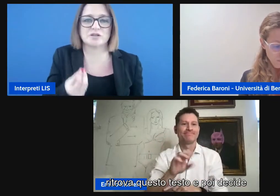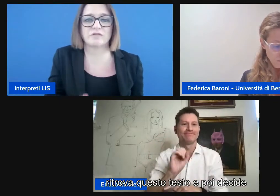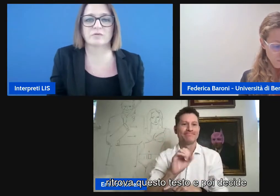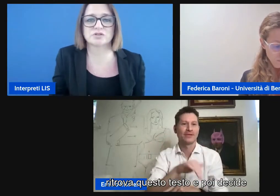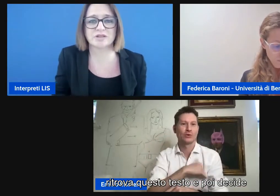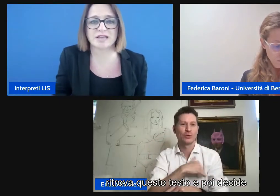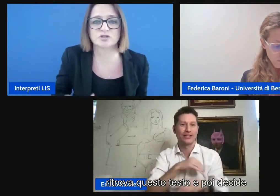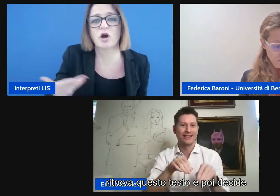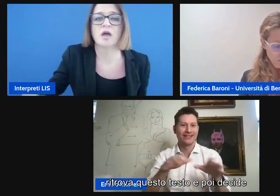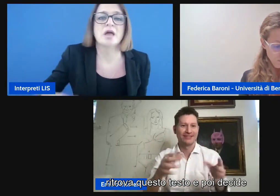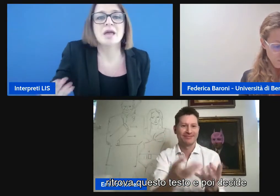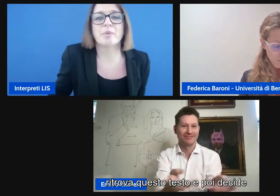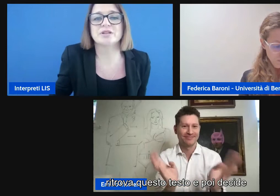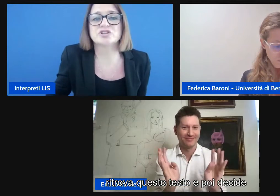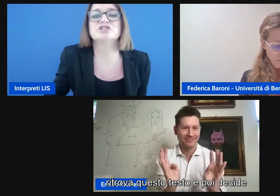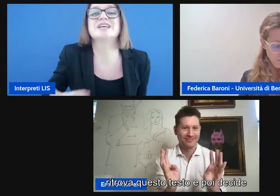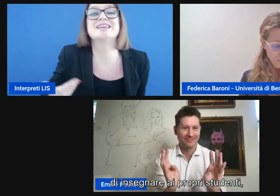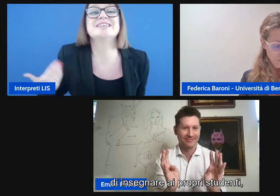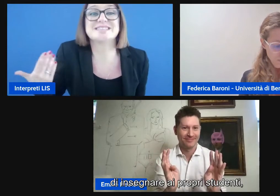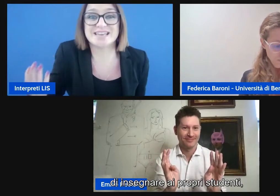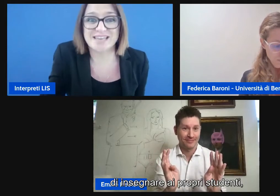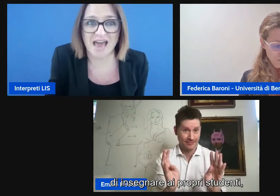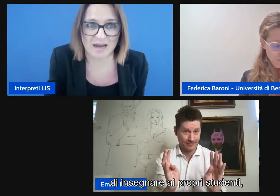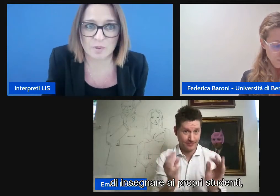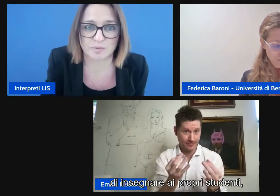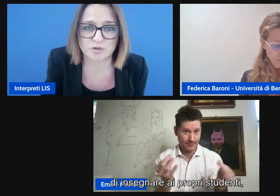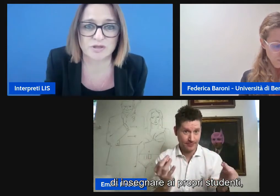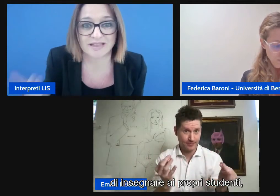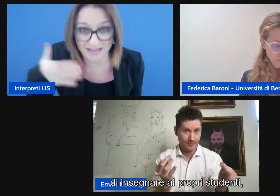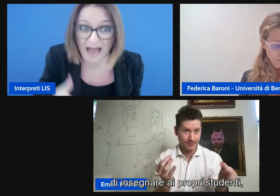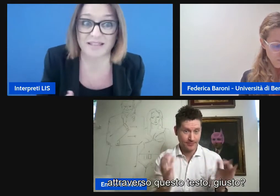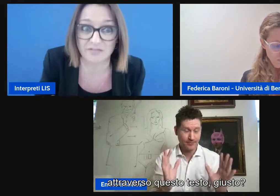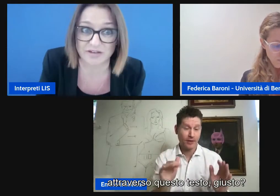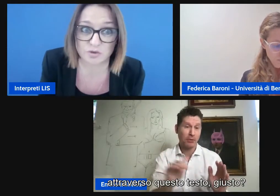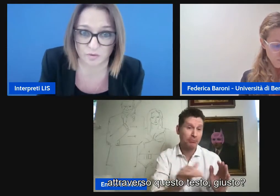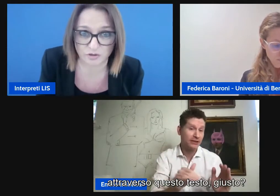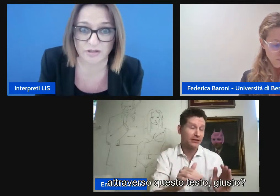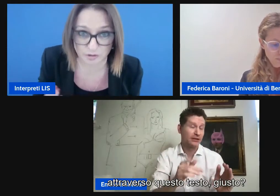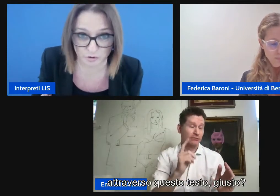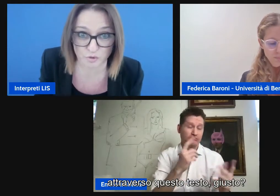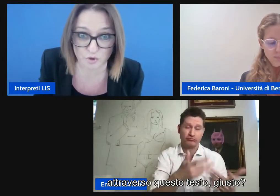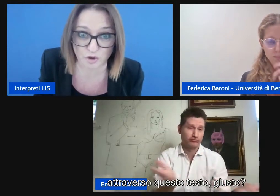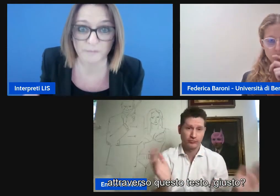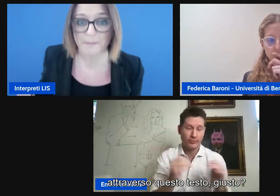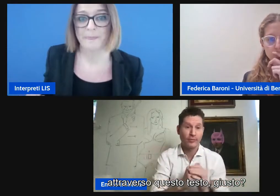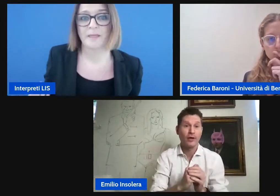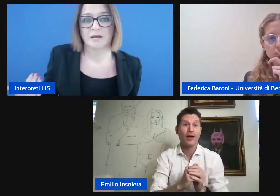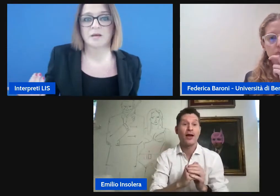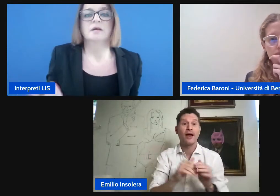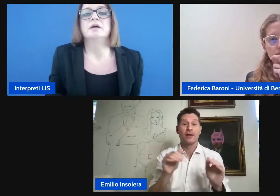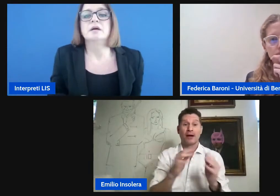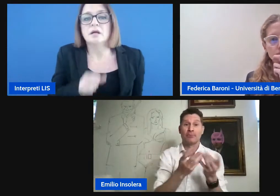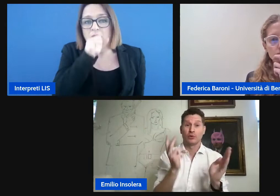maestra si ritrova questo testo e poi decide di insegnare ai propri studenti attraverso questo testo giusto?